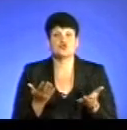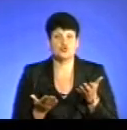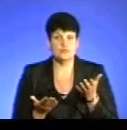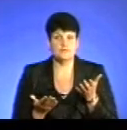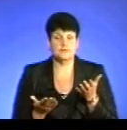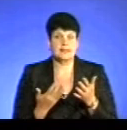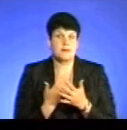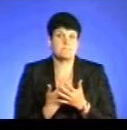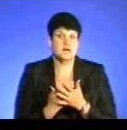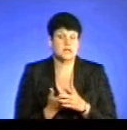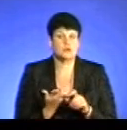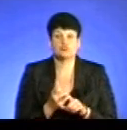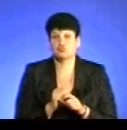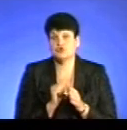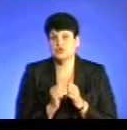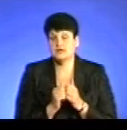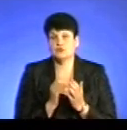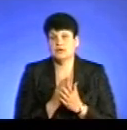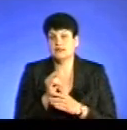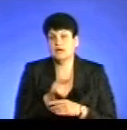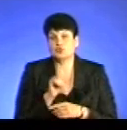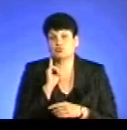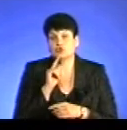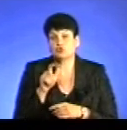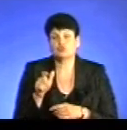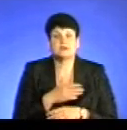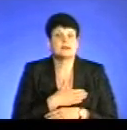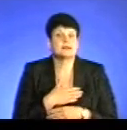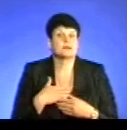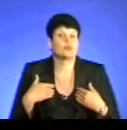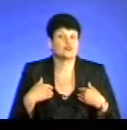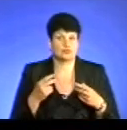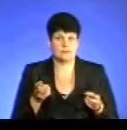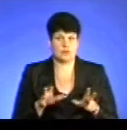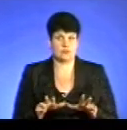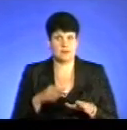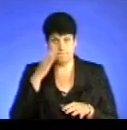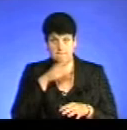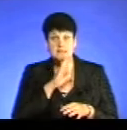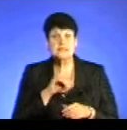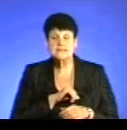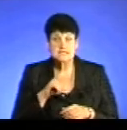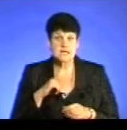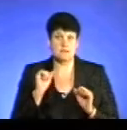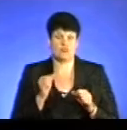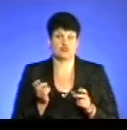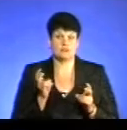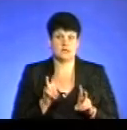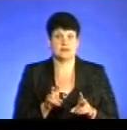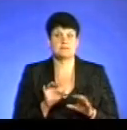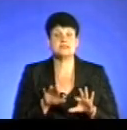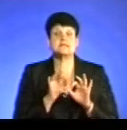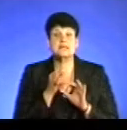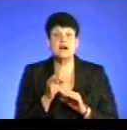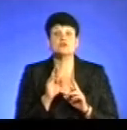Якщо, наприклад, дуже часто буває так, що молоді люди не мають бажання приходити, то матьки можуть самі звернутися, самі прийти, ми їм